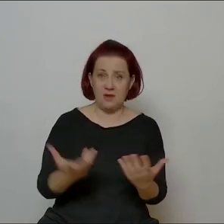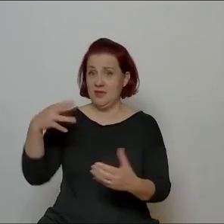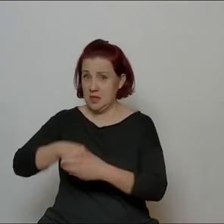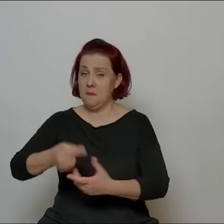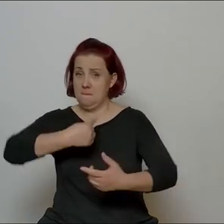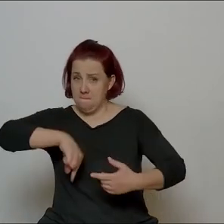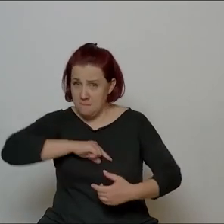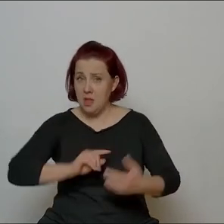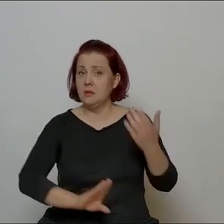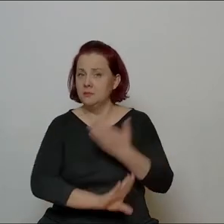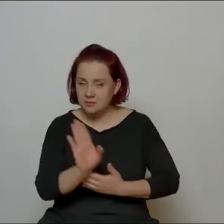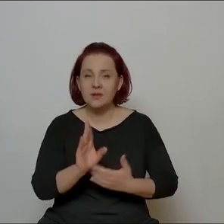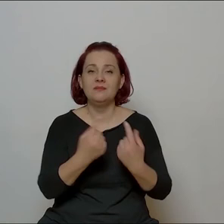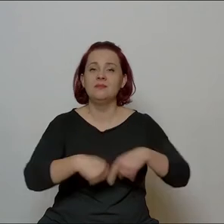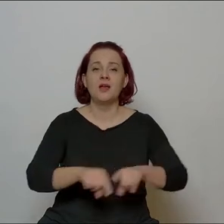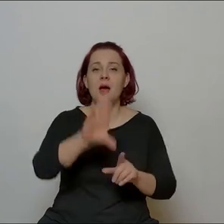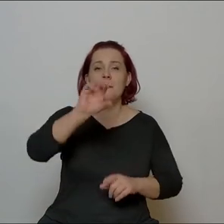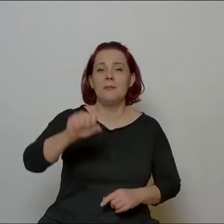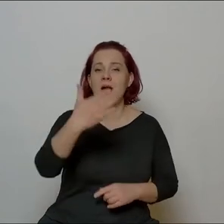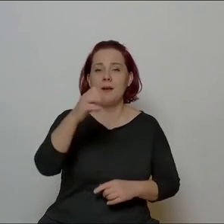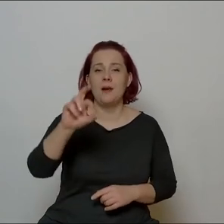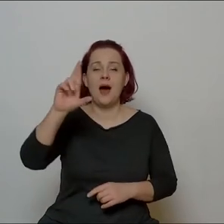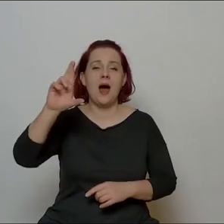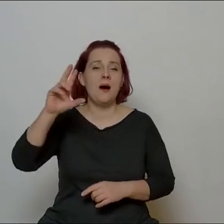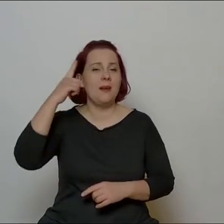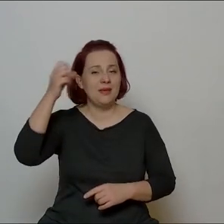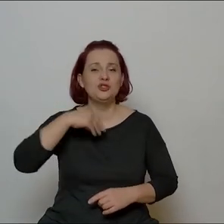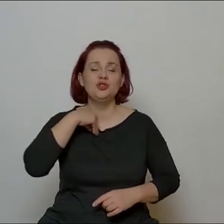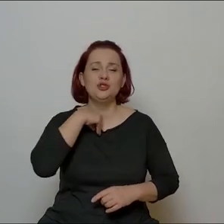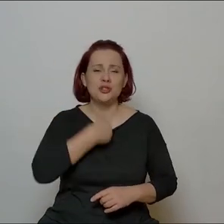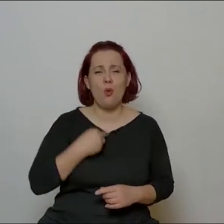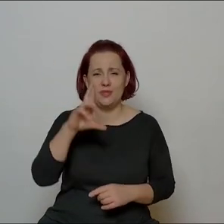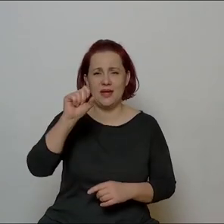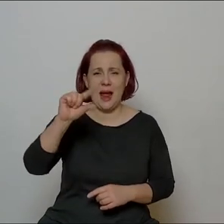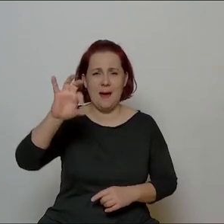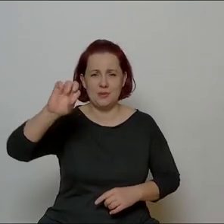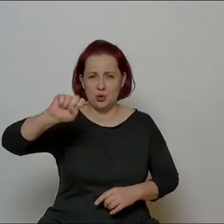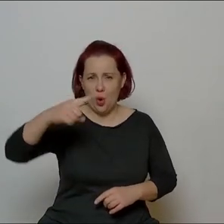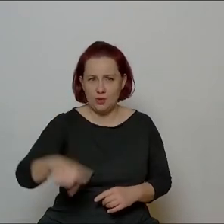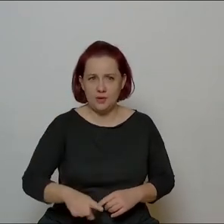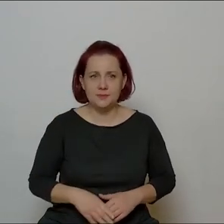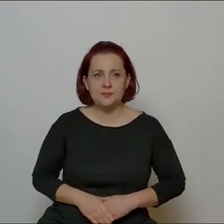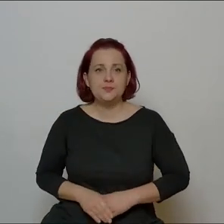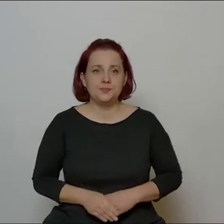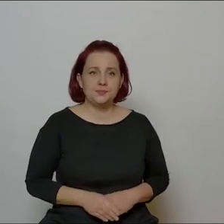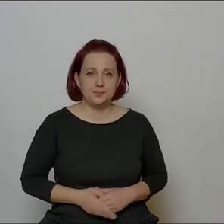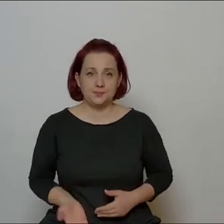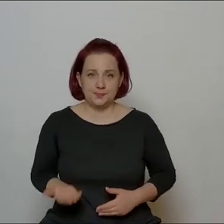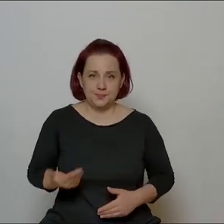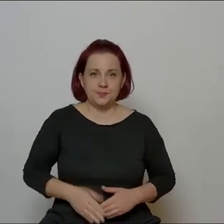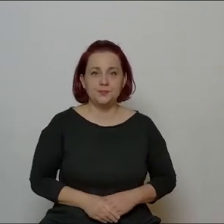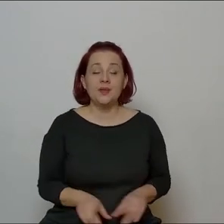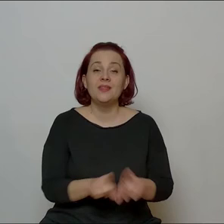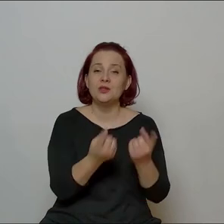wykonaliśmy Bema Pamięci Rapsu Dżołobny. Ten utwór też wykonuję podczas